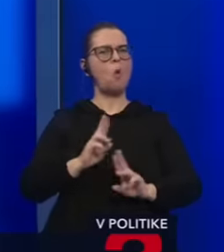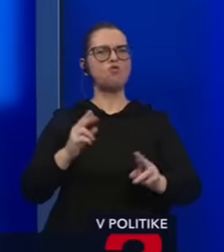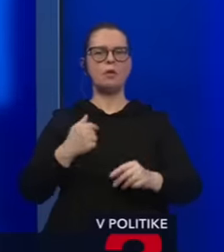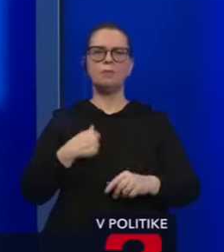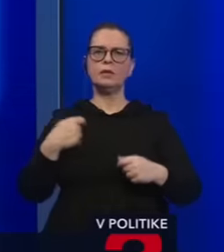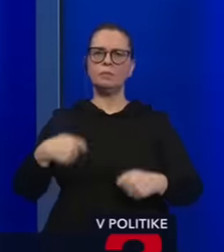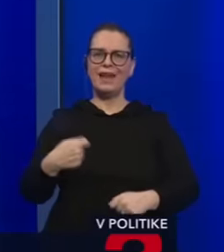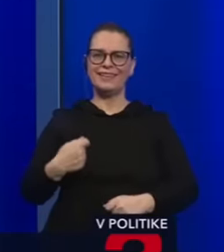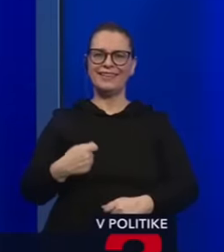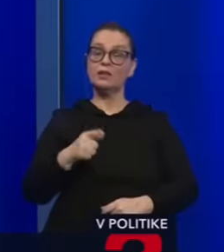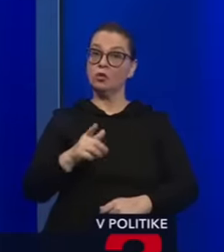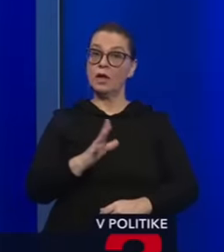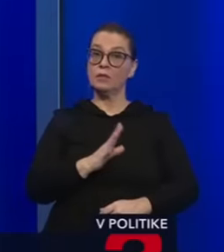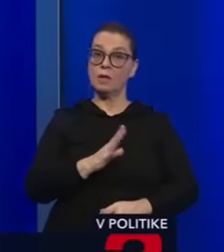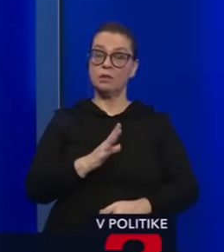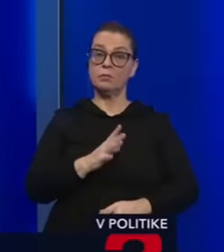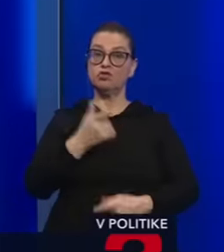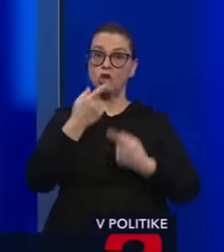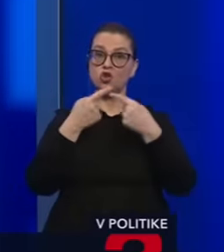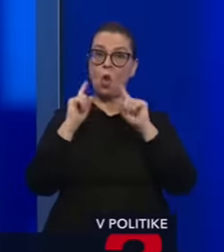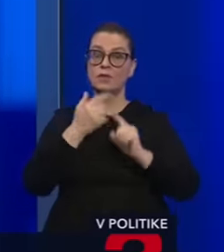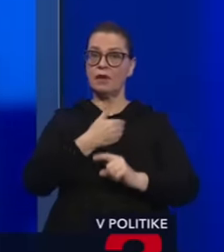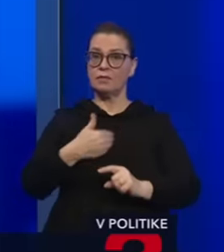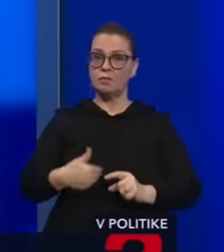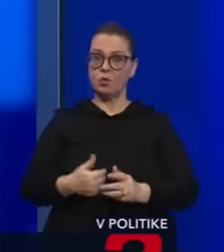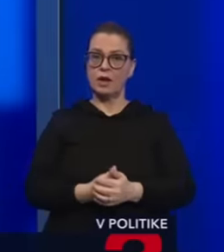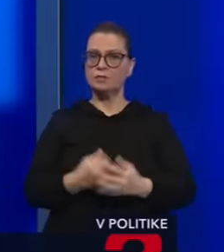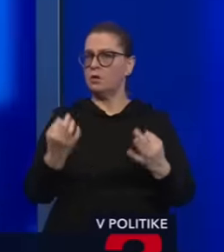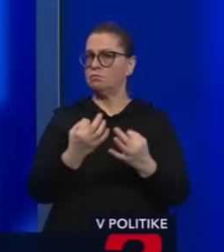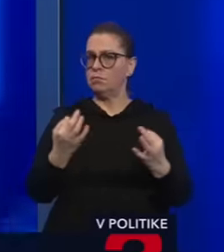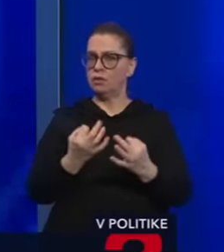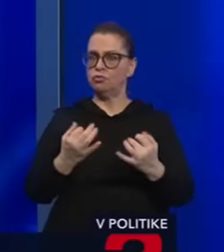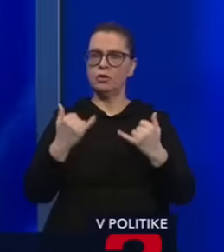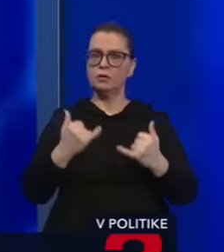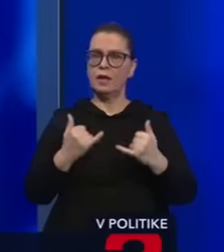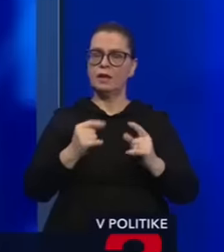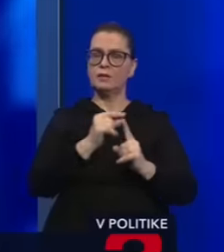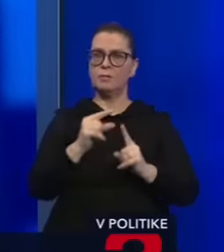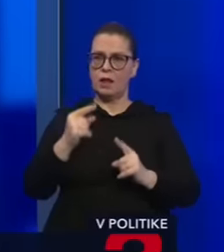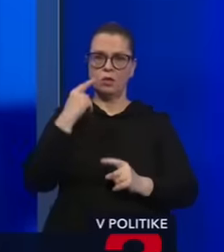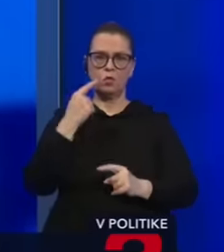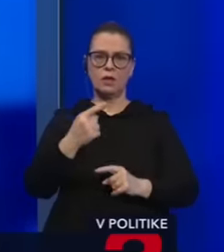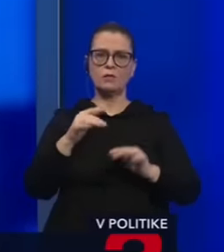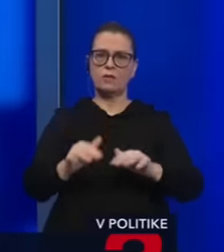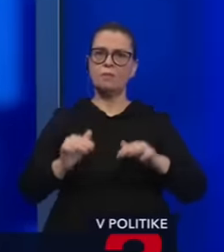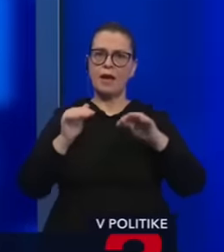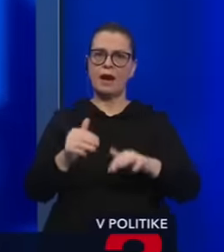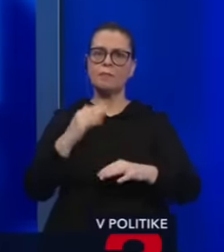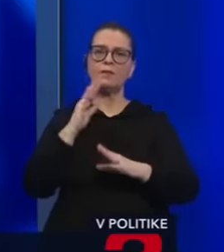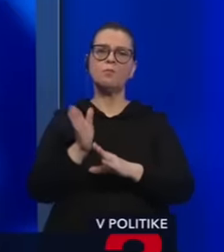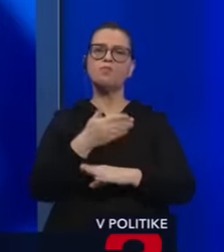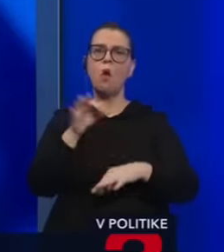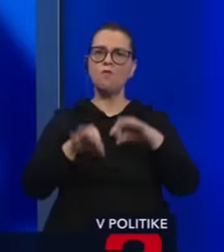je podľa mňa veľmi nebezpečné pre slovenskú demokraciu, pretože vieme veľmi dobre, že Pelegrini, a teraz to ukazuje v parlamente, po voľbách a pri tých